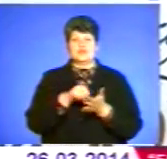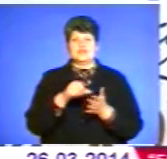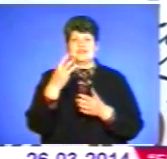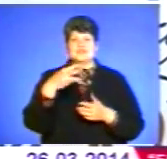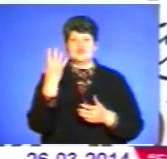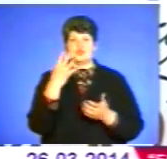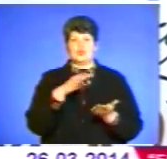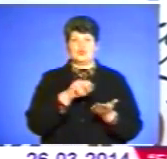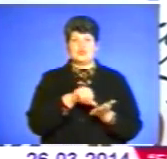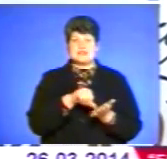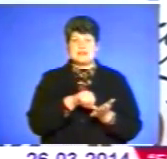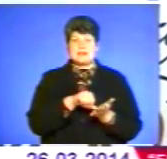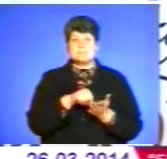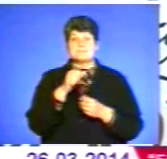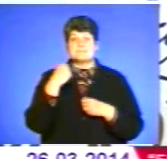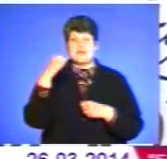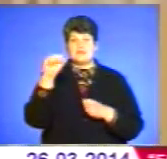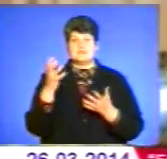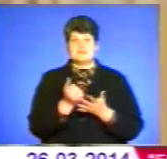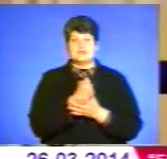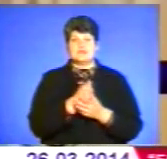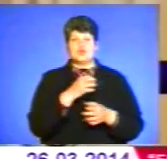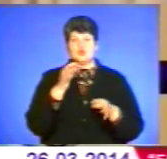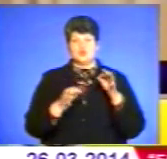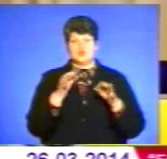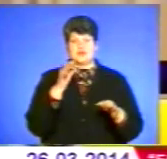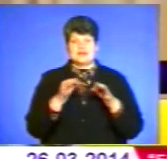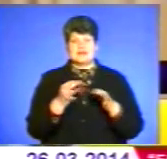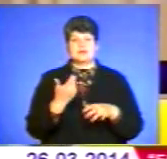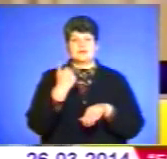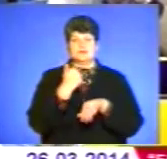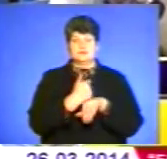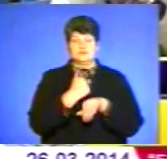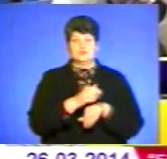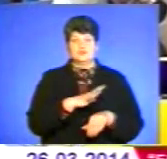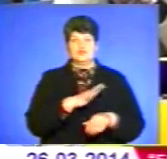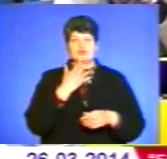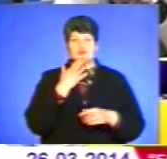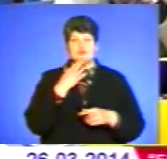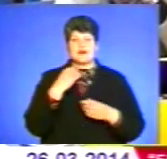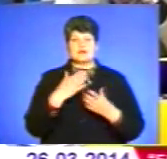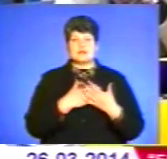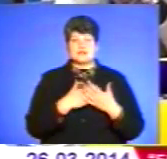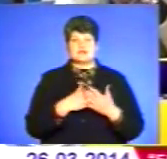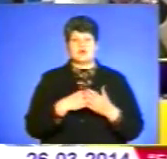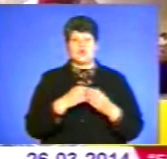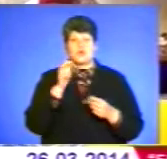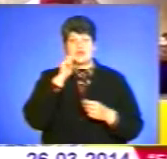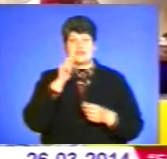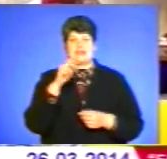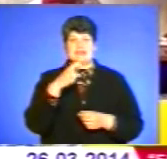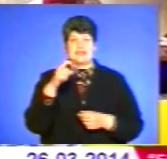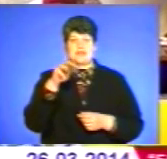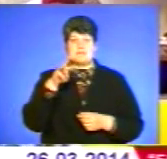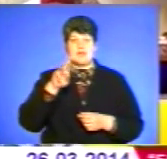учасники. Переможців визначило компетентне журі, яке очолив народний артист України В'ячеслав Хім'як. Трени